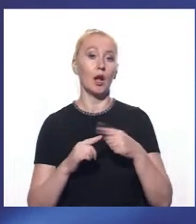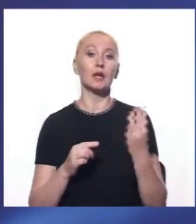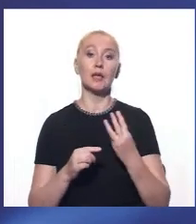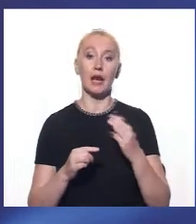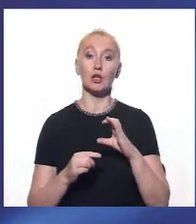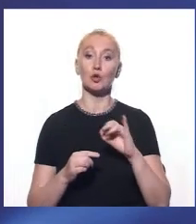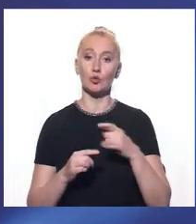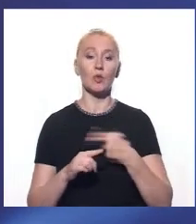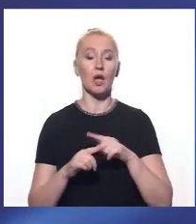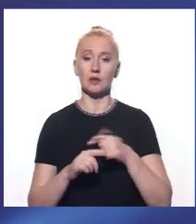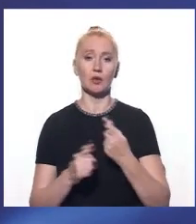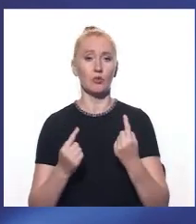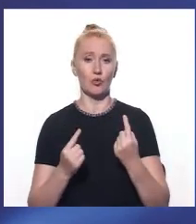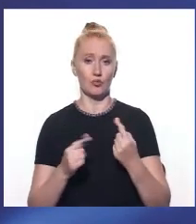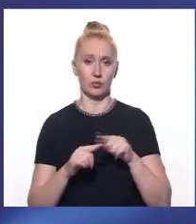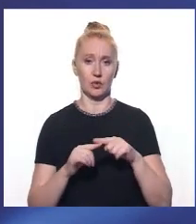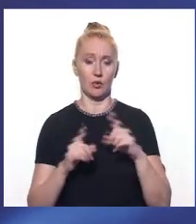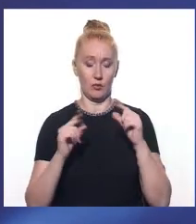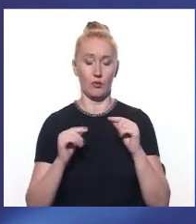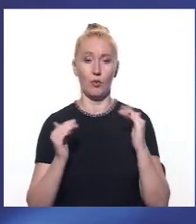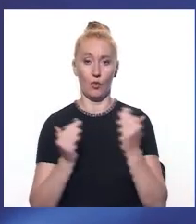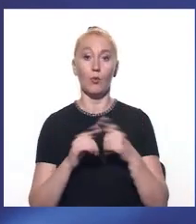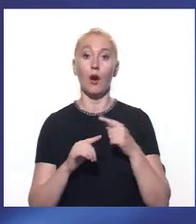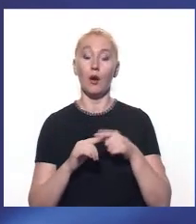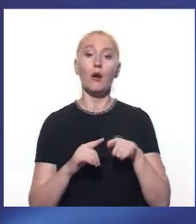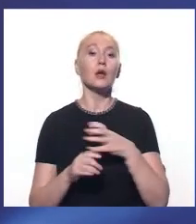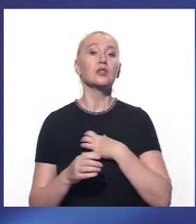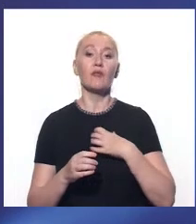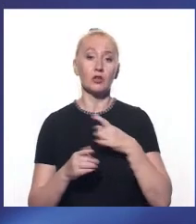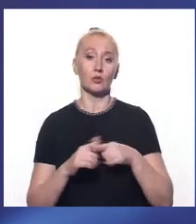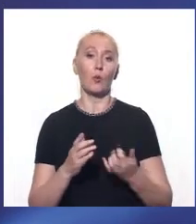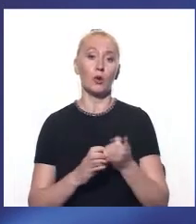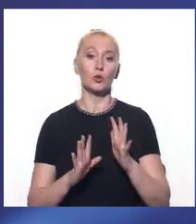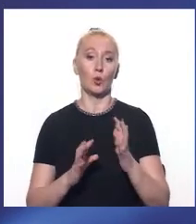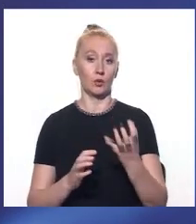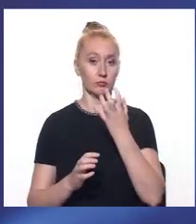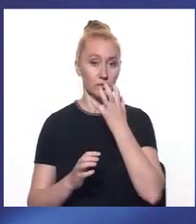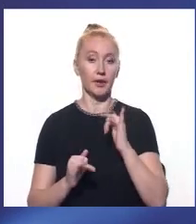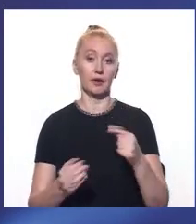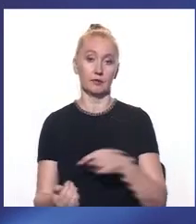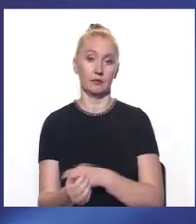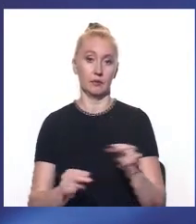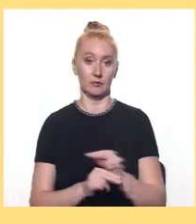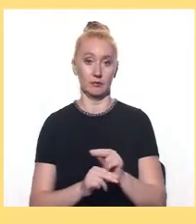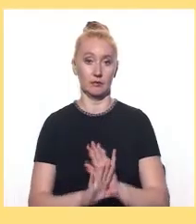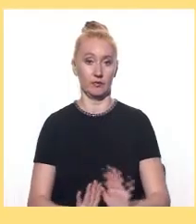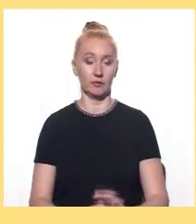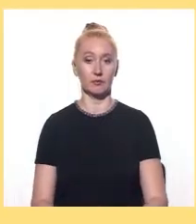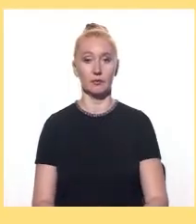-го ступеня. Це найглибша кома. І всі життєво важливі функції підтримують апарати і медикаменти.